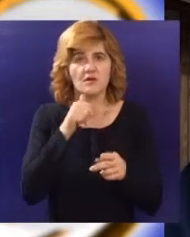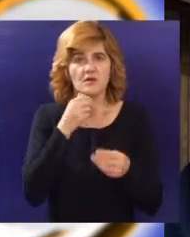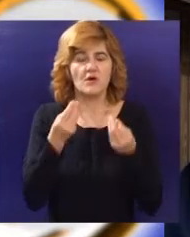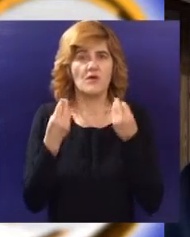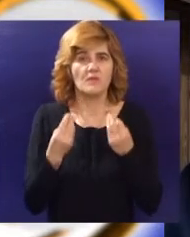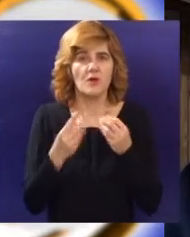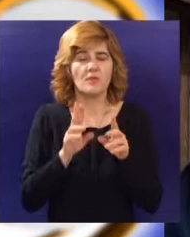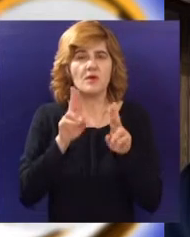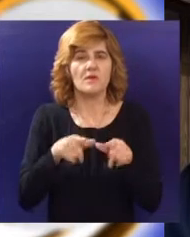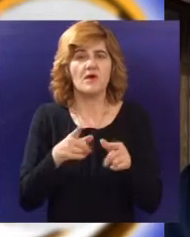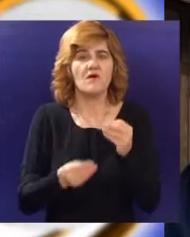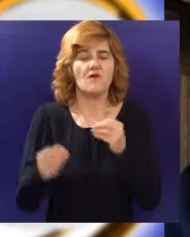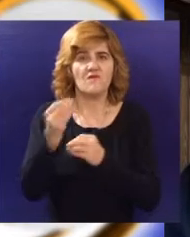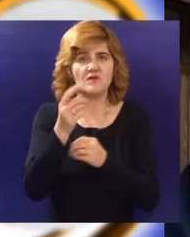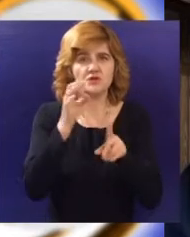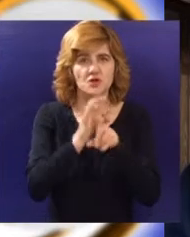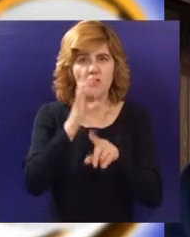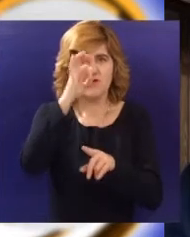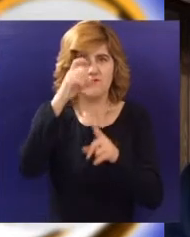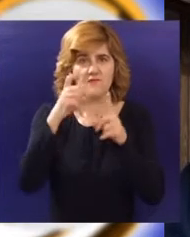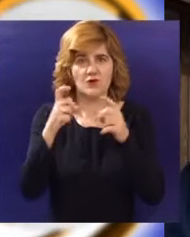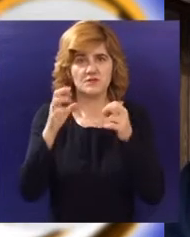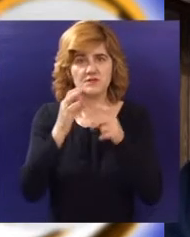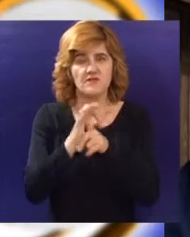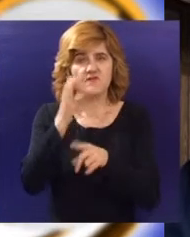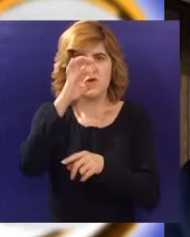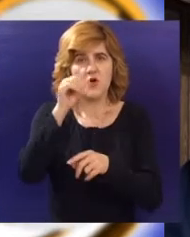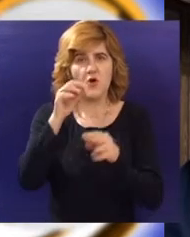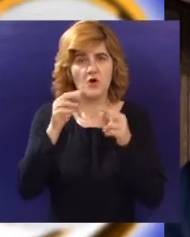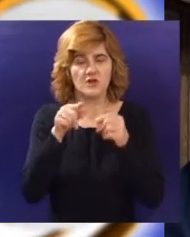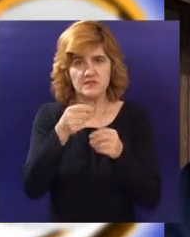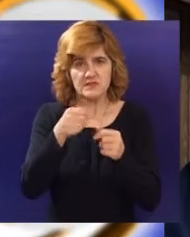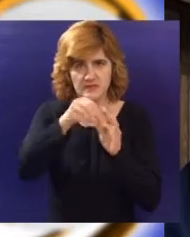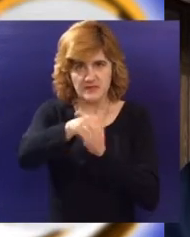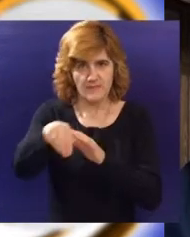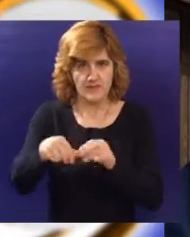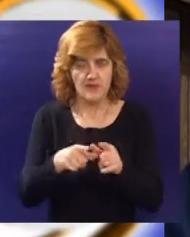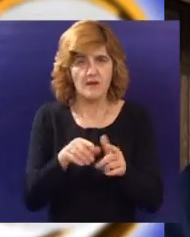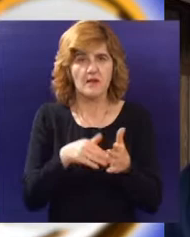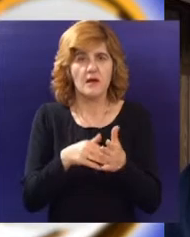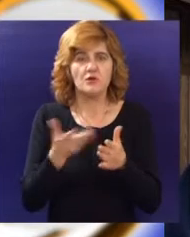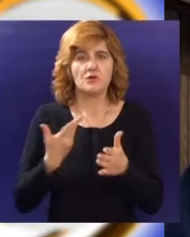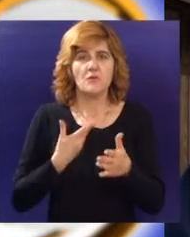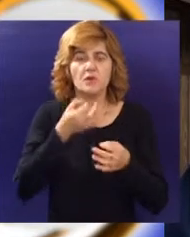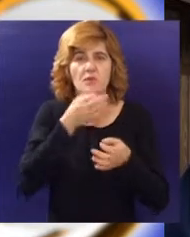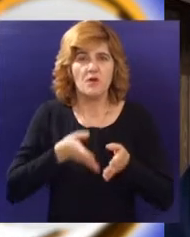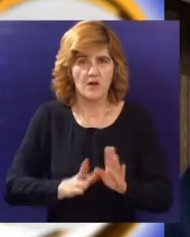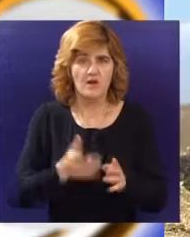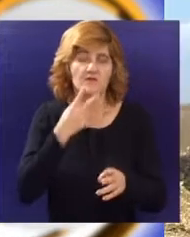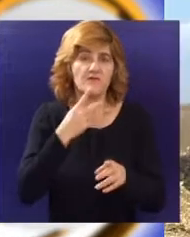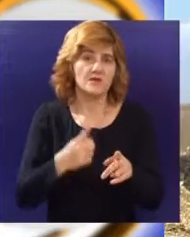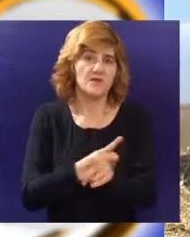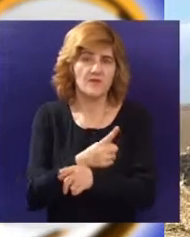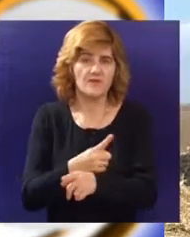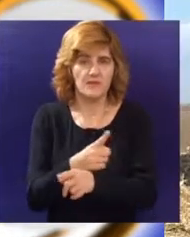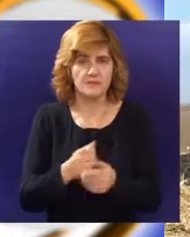sadrže veći sadržaj fosfora, tako da sa te strane možemo biti optimisti, a ostalo će učiniti vremenske prilike.